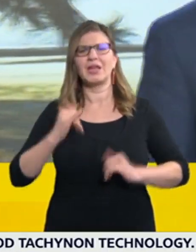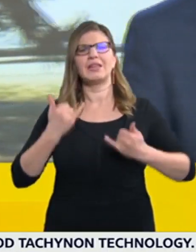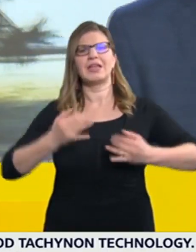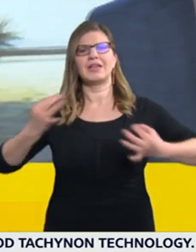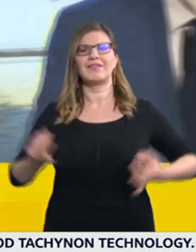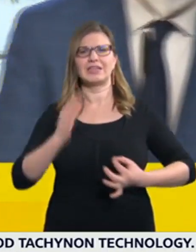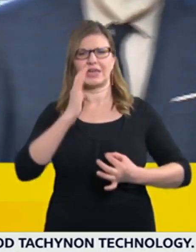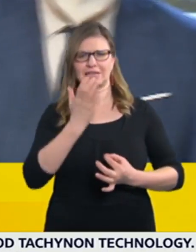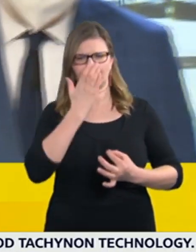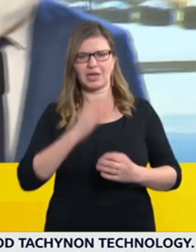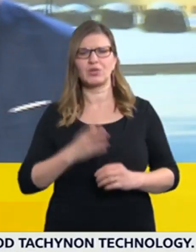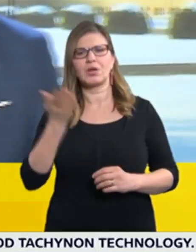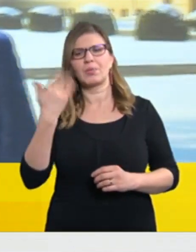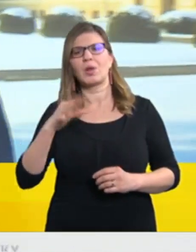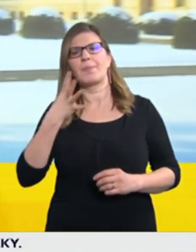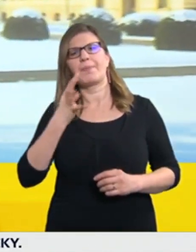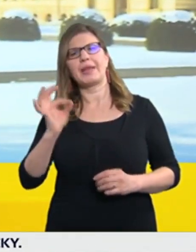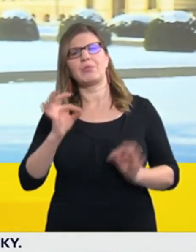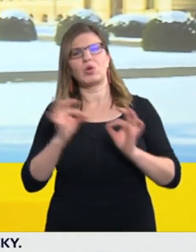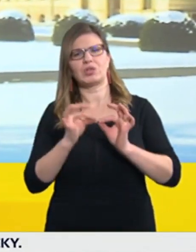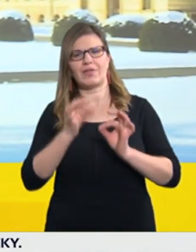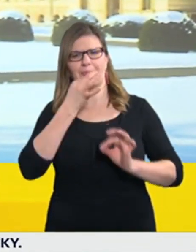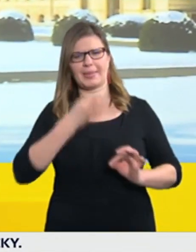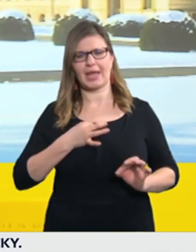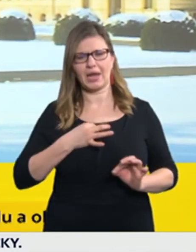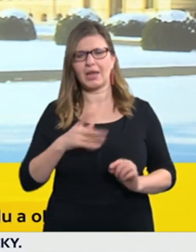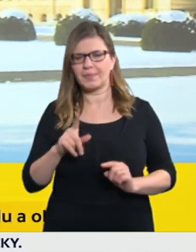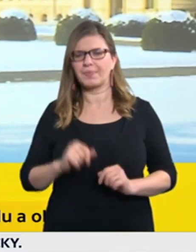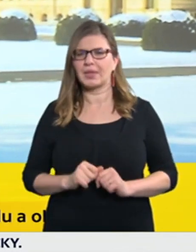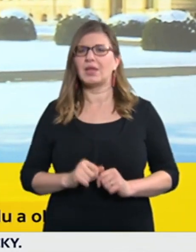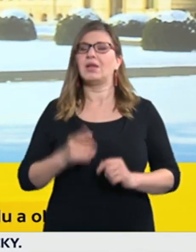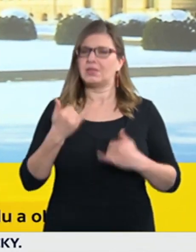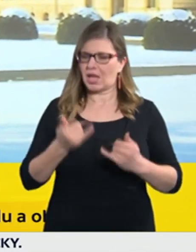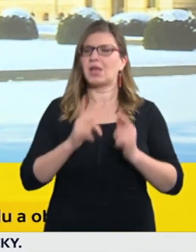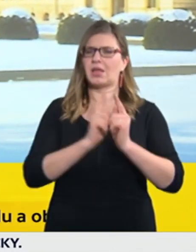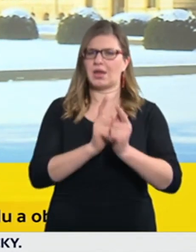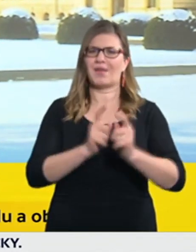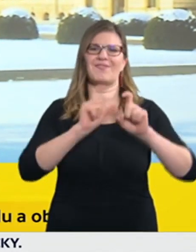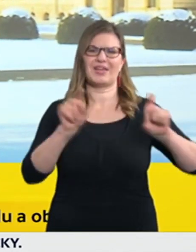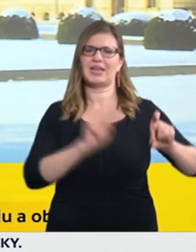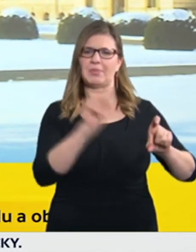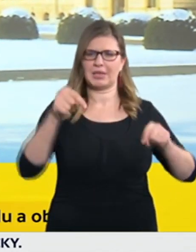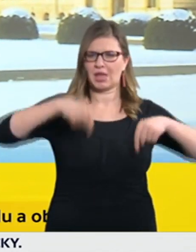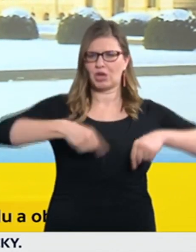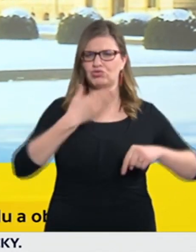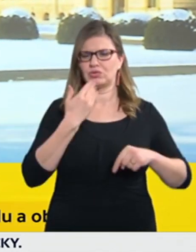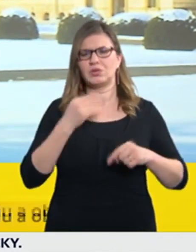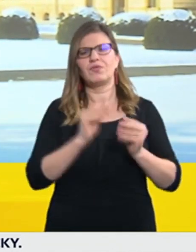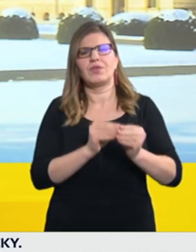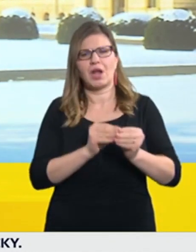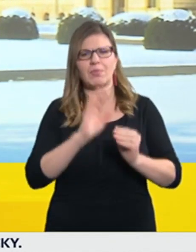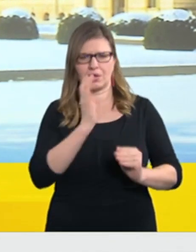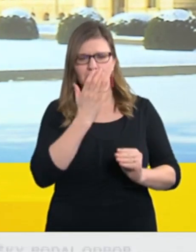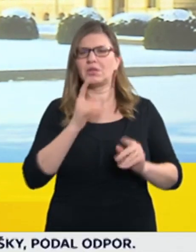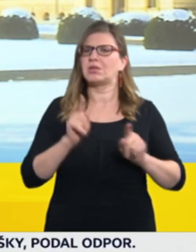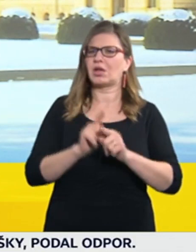jste se ptala paní Bohuslavová, tak jednáme jak s výrobci respirátorů tuzemskými, tak s potenciálními prodejci, myslíme